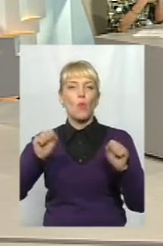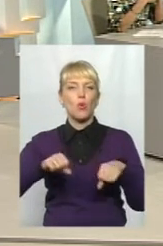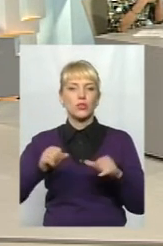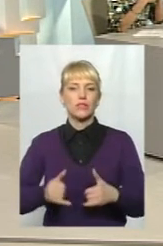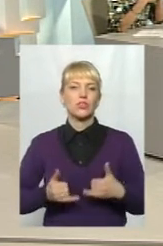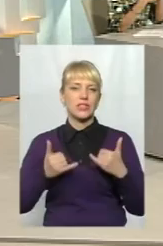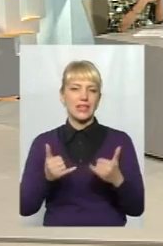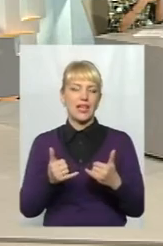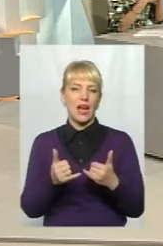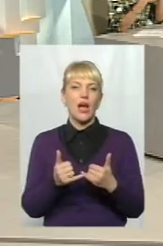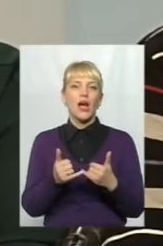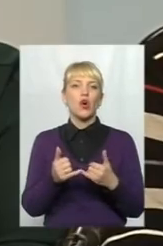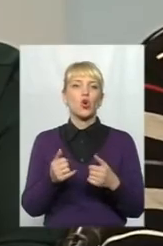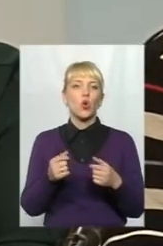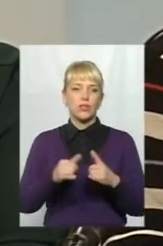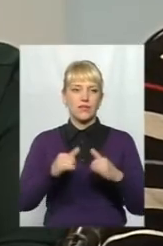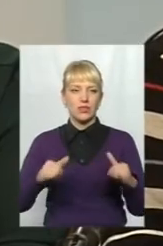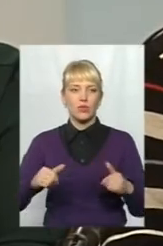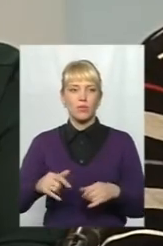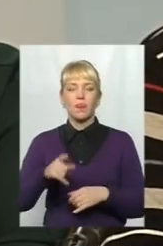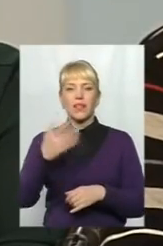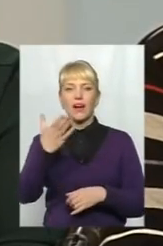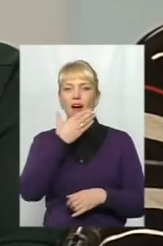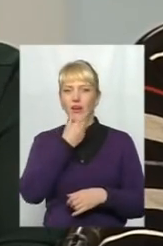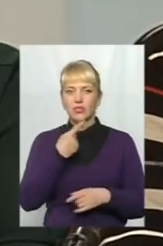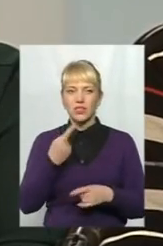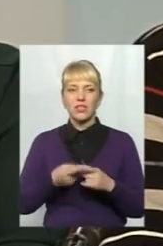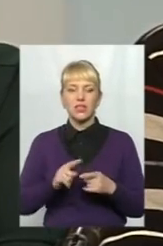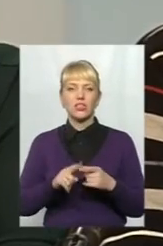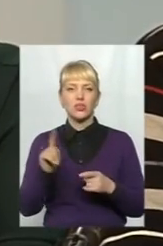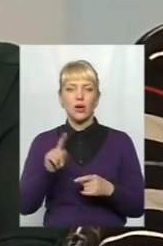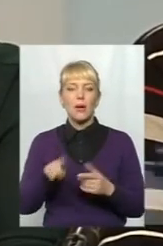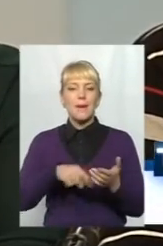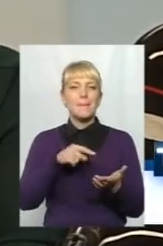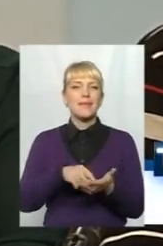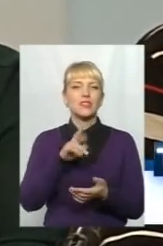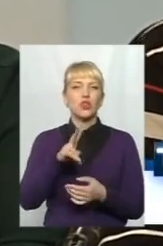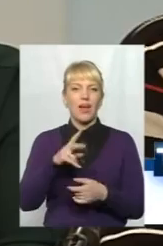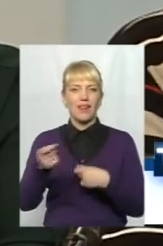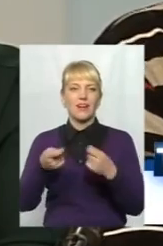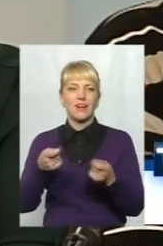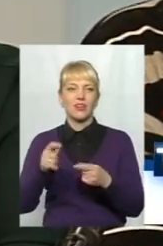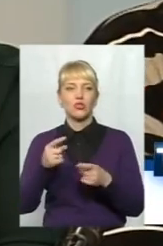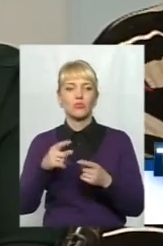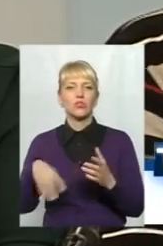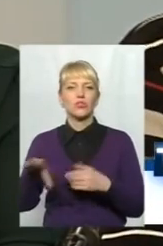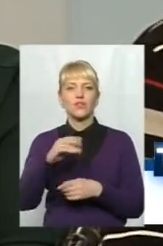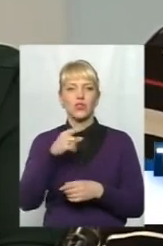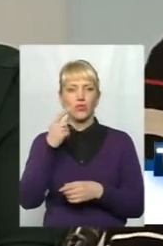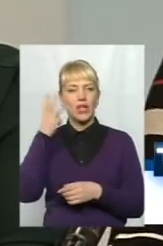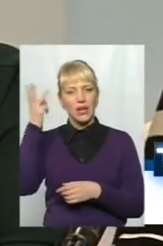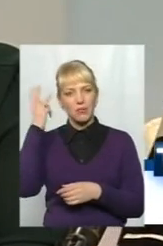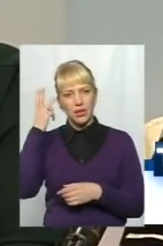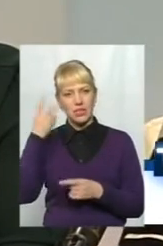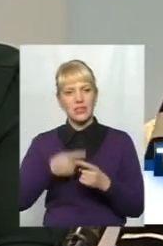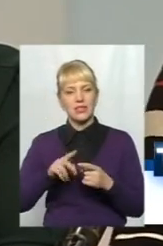розвитку. Дуже гарно сказали «Хмельницьке місто-ринок». А то зачастую майже всі до єдиної чоловіки називають Хмельницьке